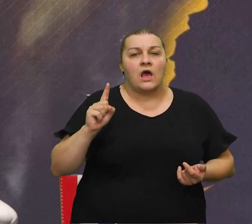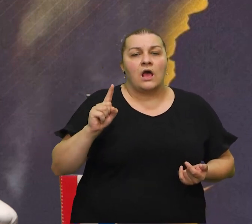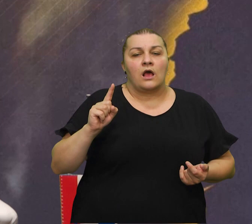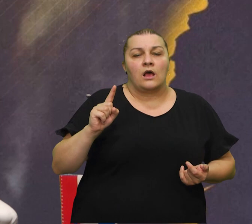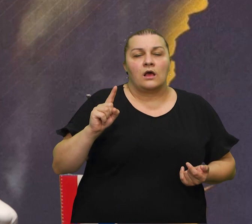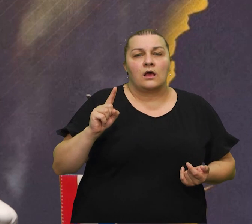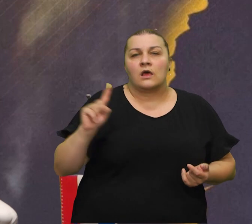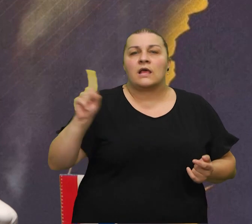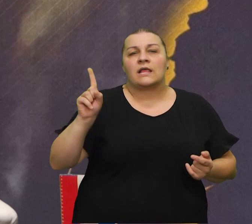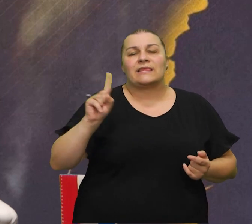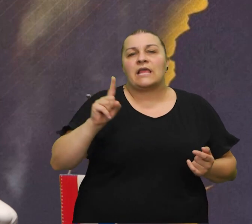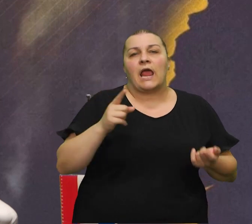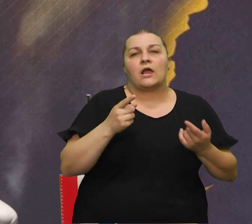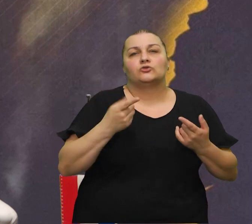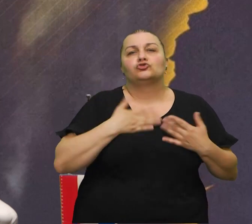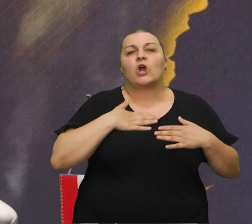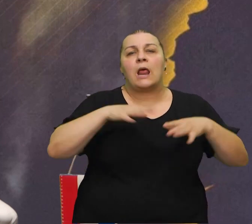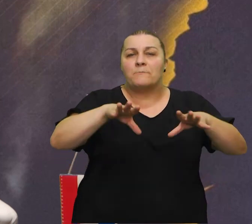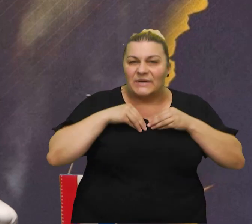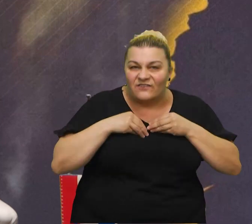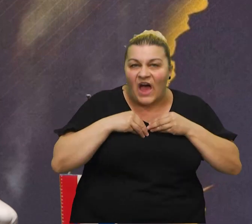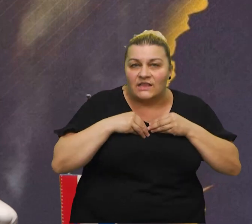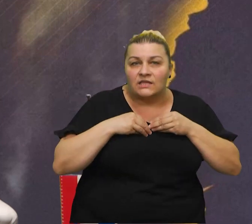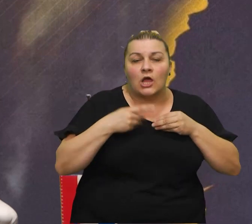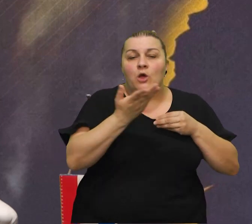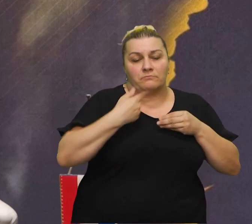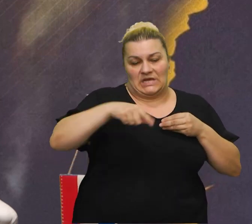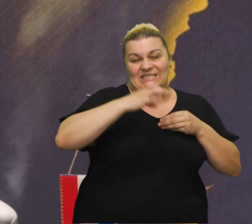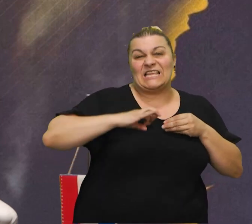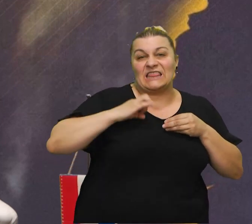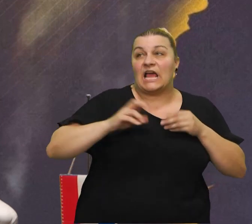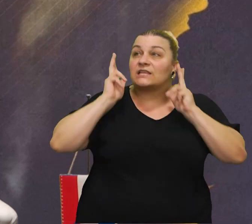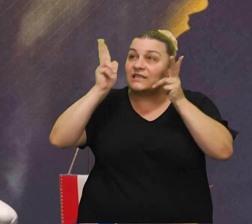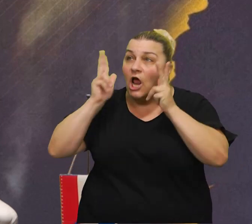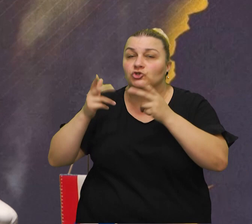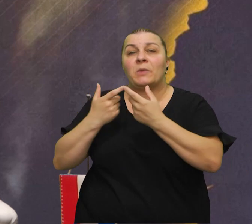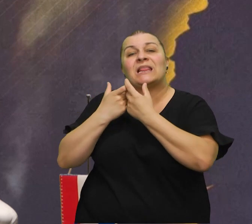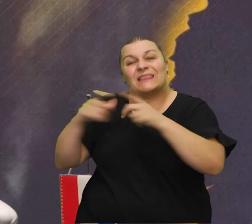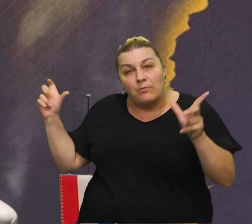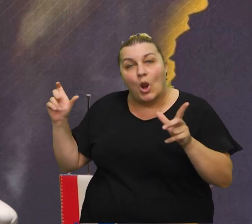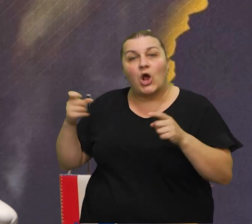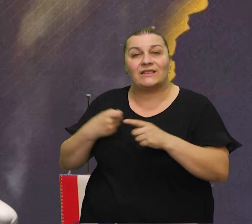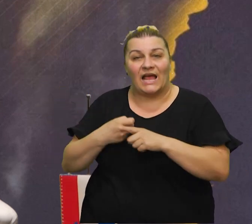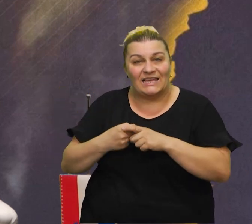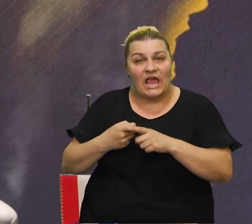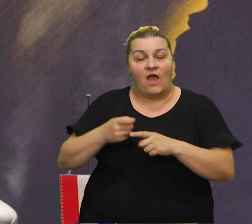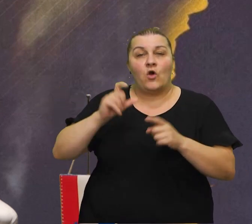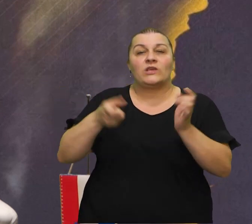pristajala na ono što je sindikat ražio, da se deblokira Kijevo, da izađe ta JNA iz Kijeva, da se,